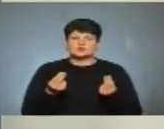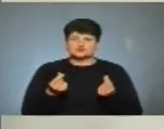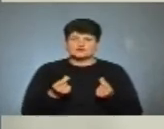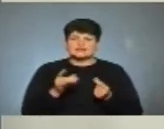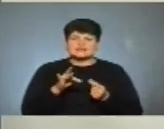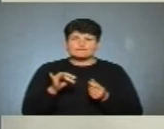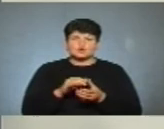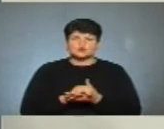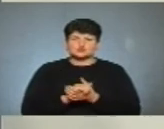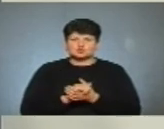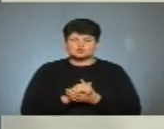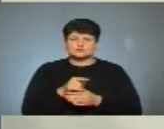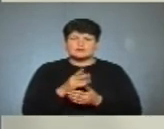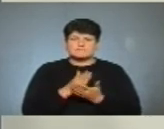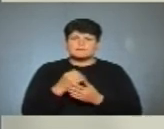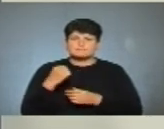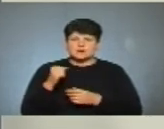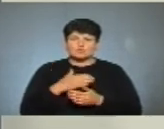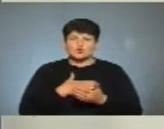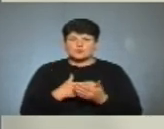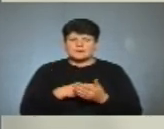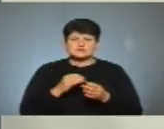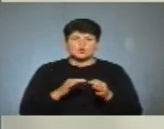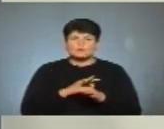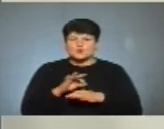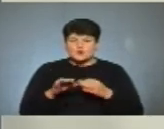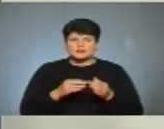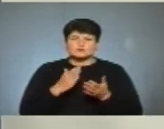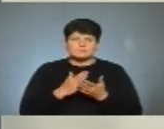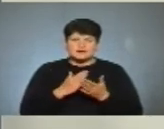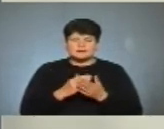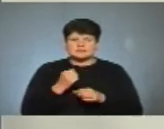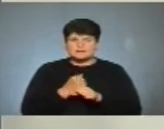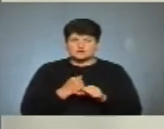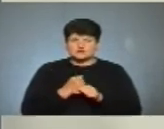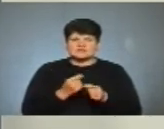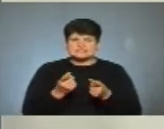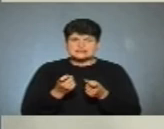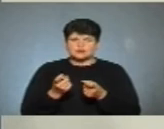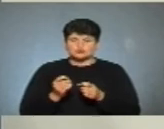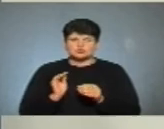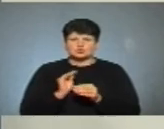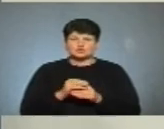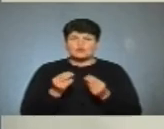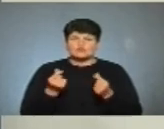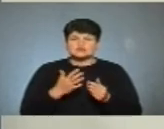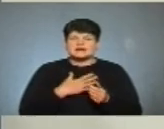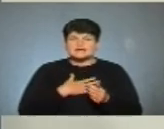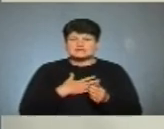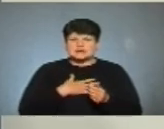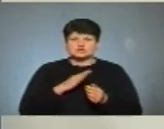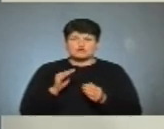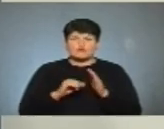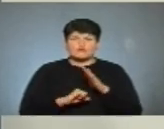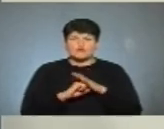Євросоюзу. Ми маємо перемогу громадського проєкту, ми маємо напрацювання, залучення додаткових коштів Канадського фонду